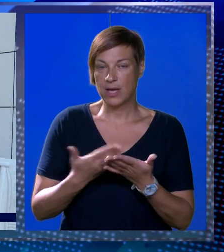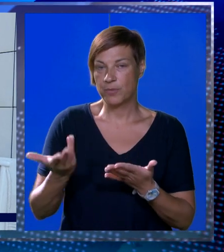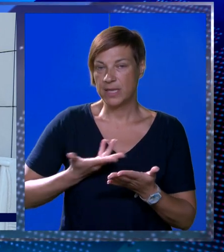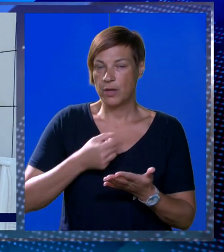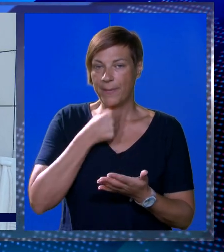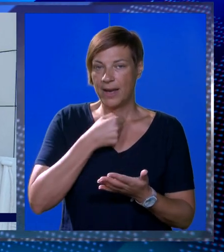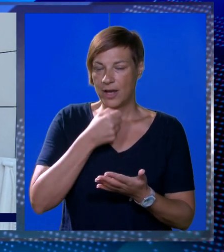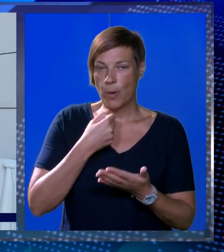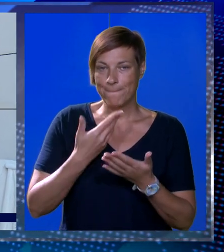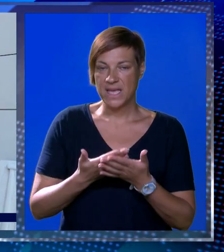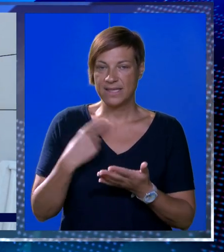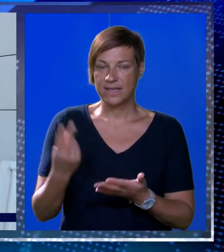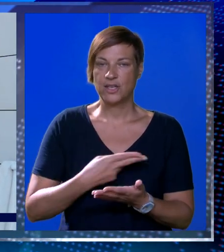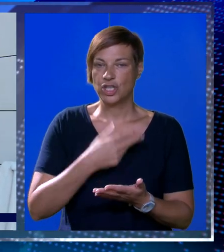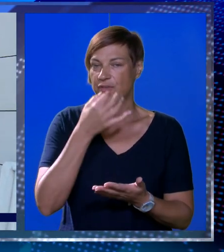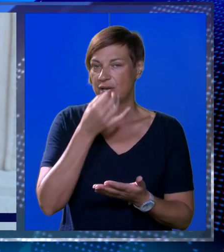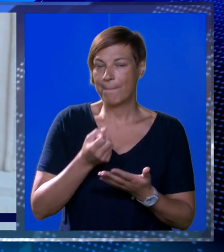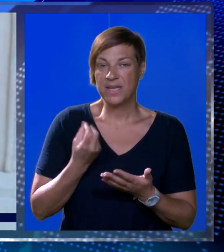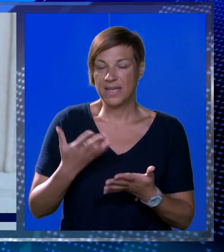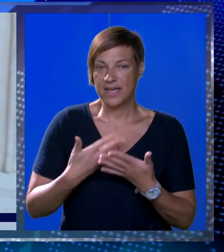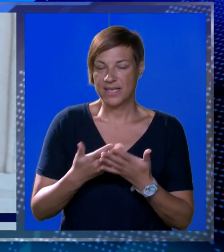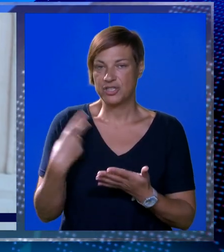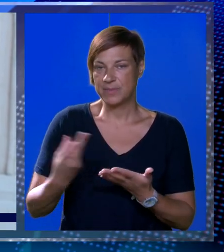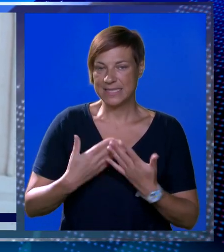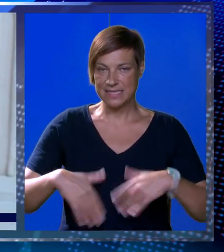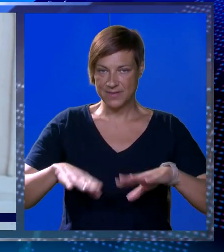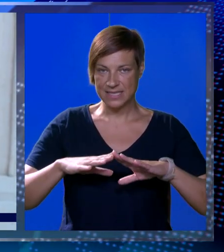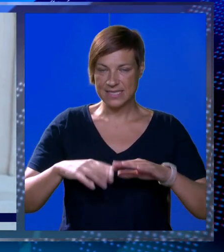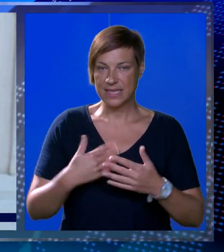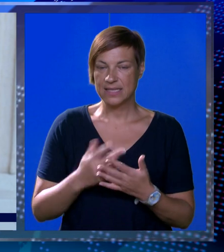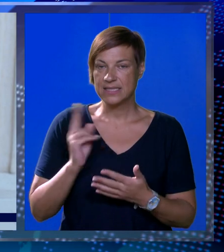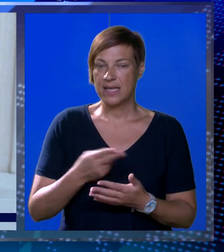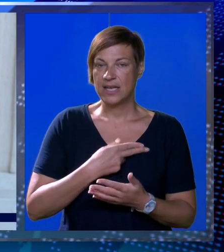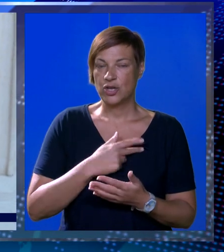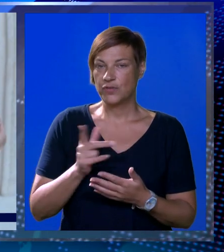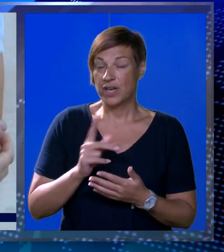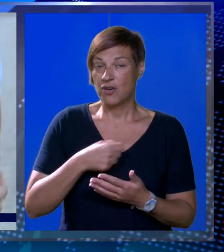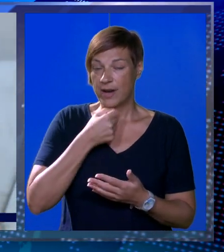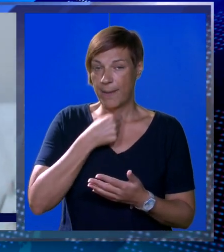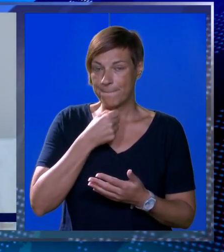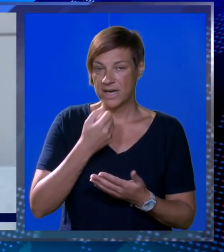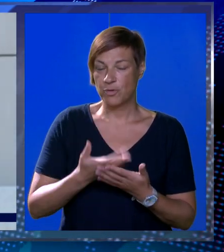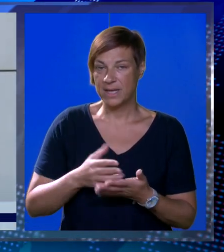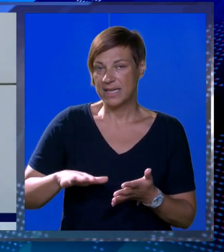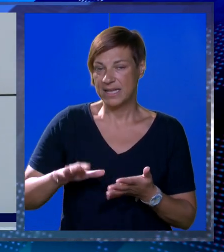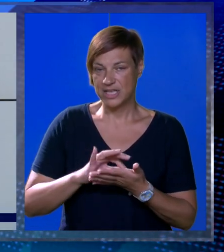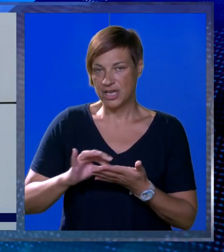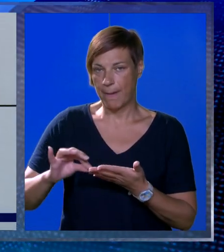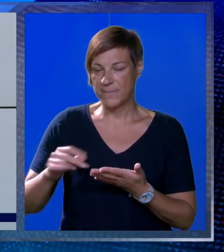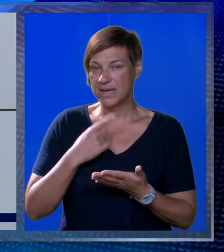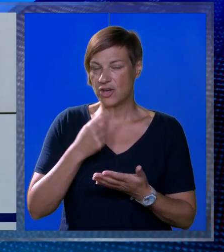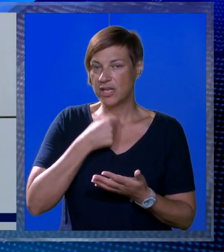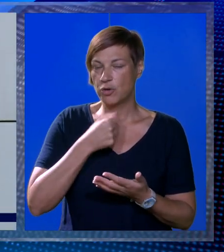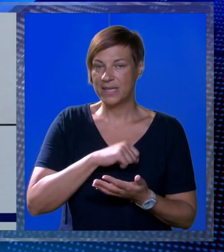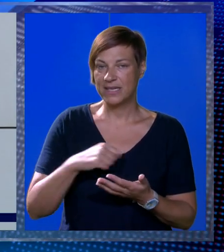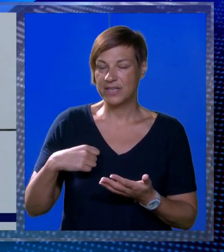kako bismo dobili komentar na navedeno i odgovor na pitanje kad će biti sazvana sjednica. Naodgovorio je kako nema komentar na djeće prepiske te